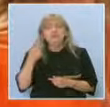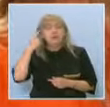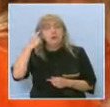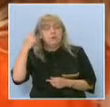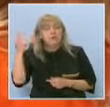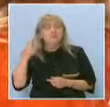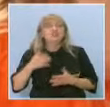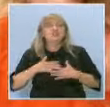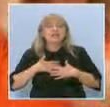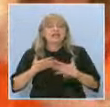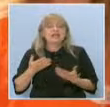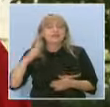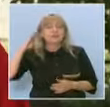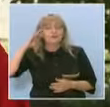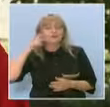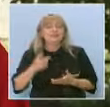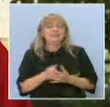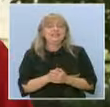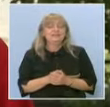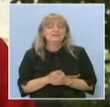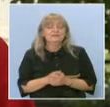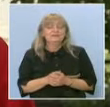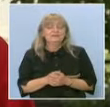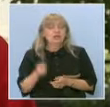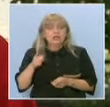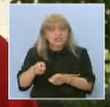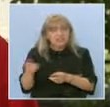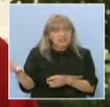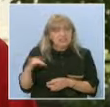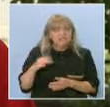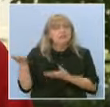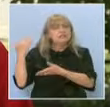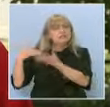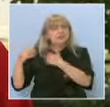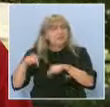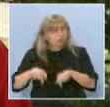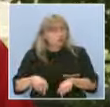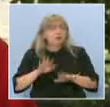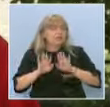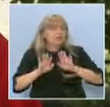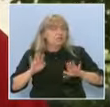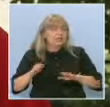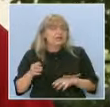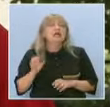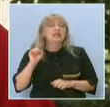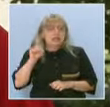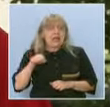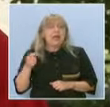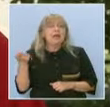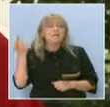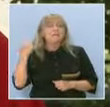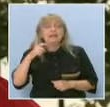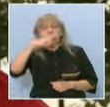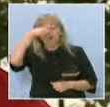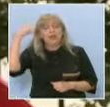ми харесаха Войните отъжа. Идва ли си друг път във Войноморския музей? Да, миналото лято. Кое ти беше най